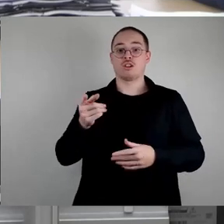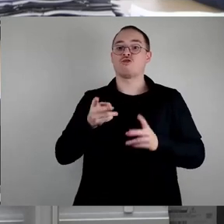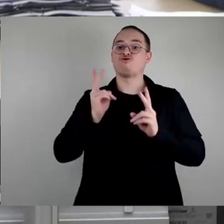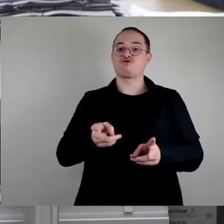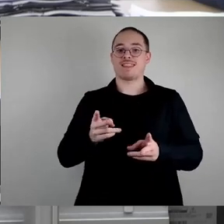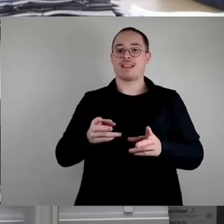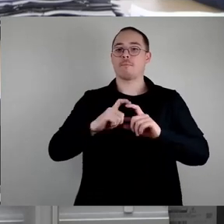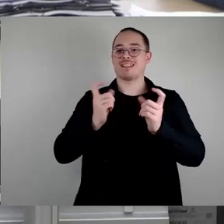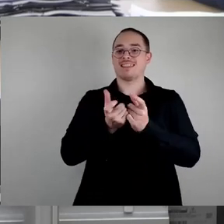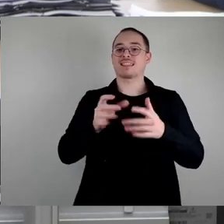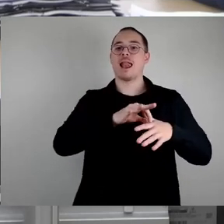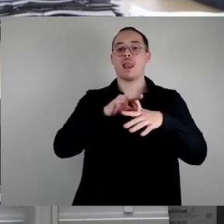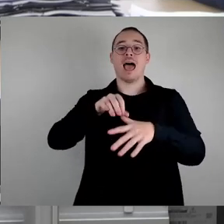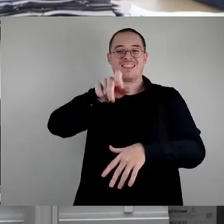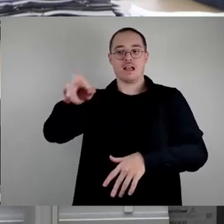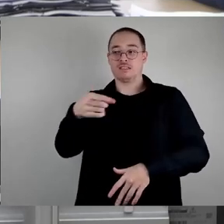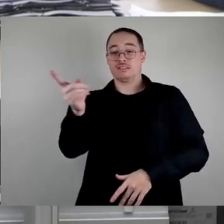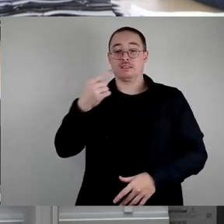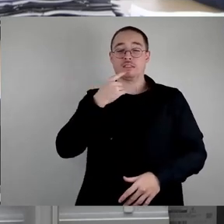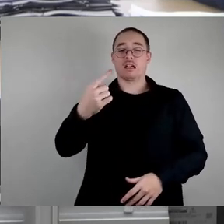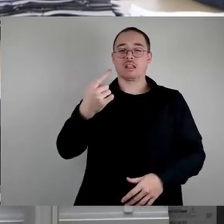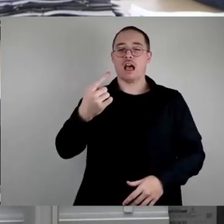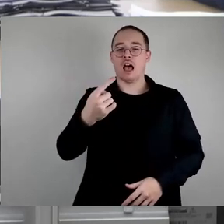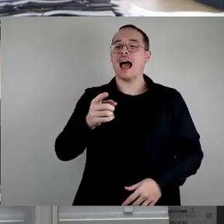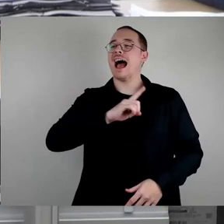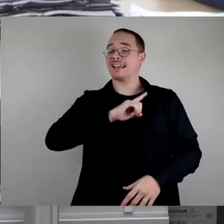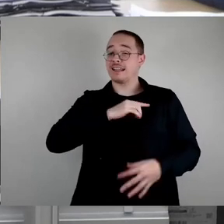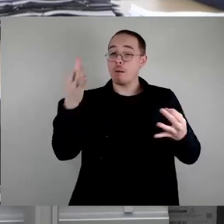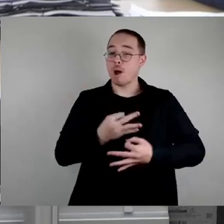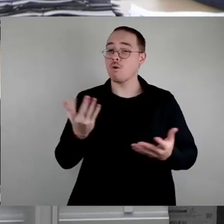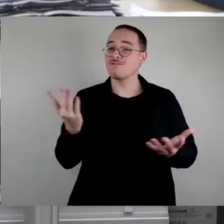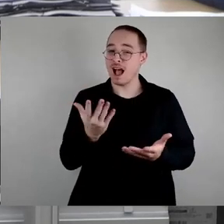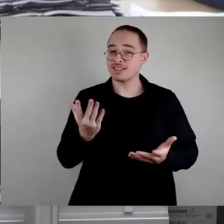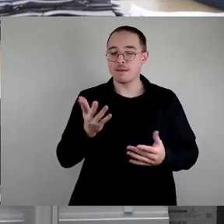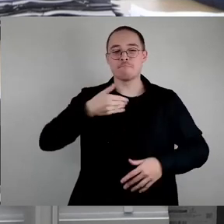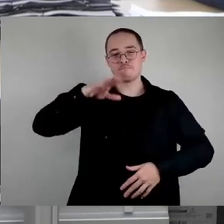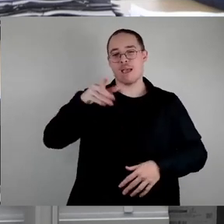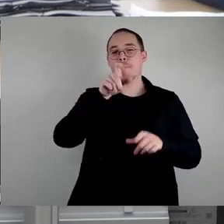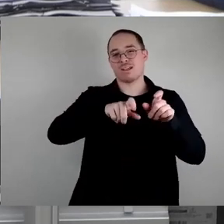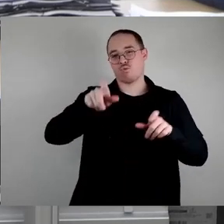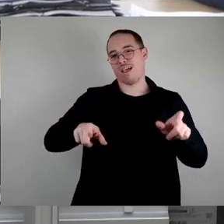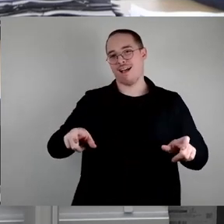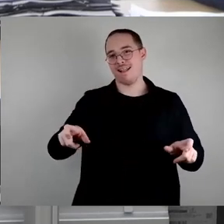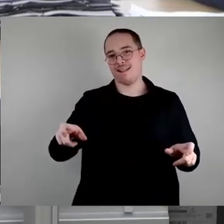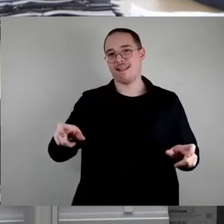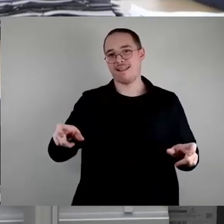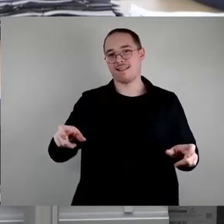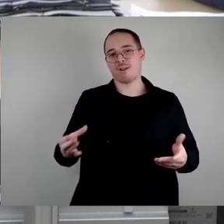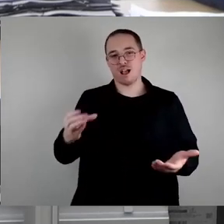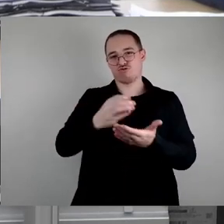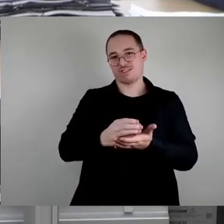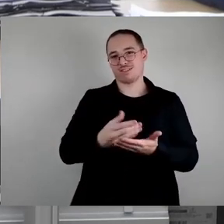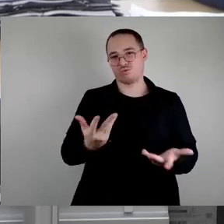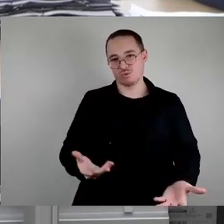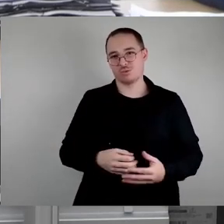eigentlich, um diese Budgets auszuschöpfen für die bürgerschaftlichen Projekte, mehr Personal. Das wird es vielleicht so nicht geben, aber wir sollten gemeinsam nochmal darüber